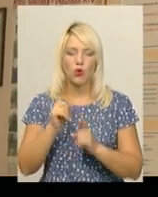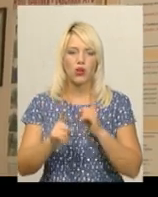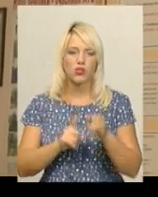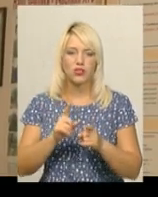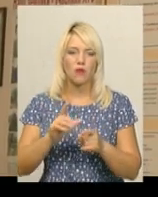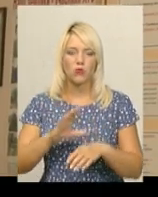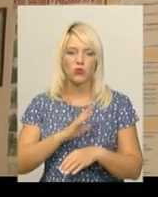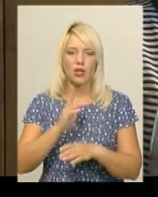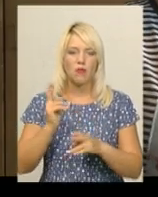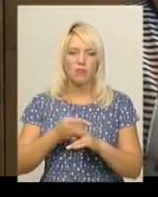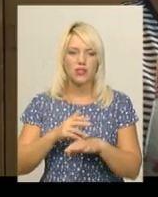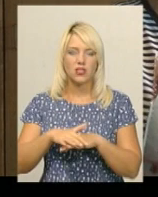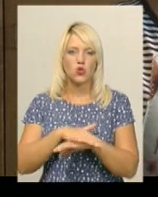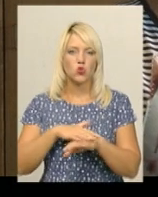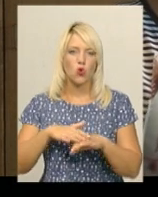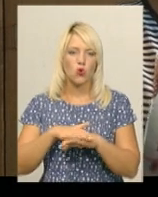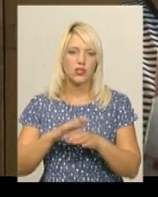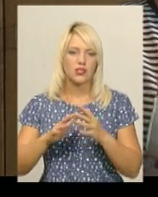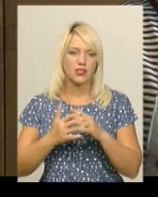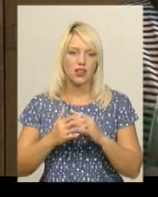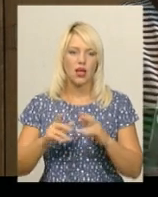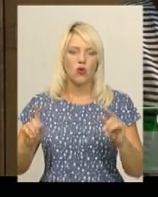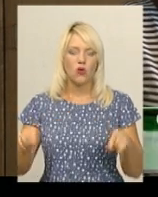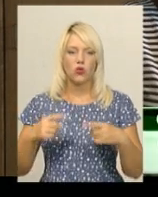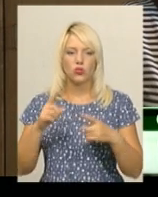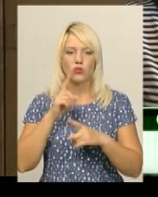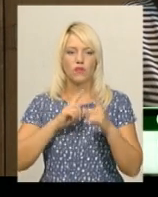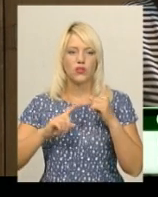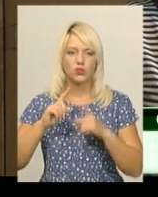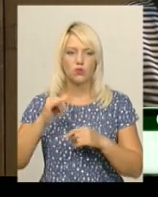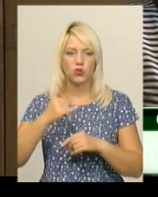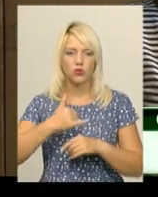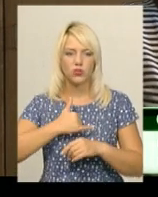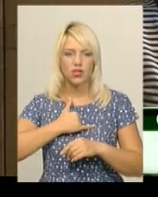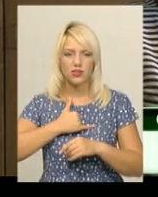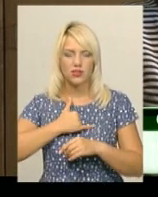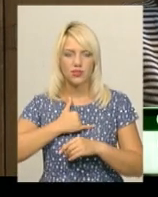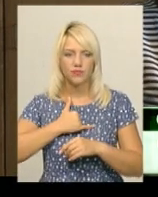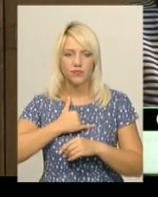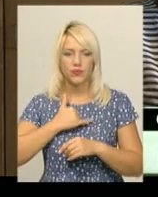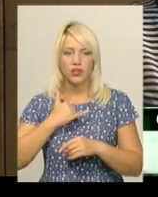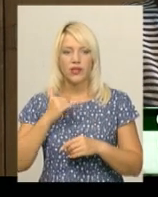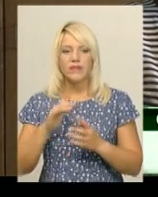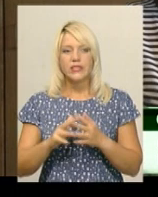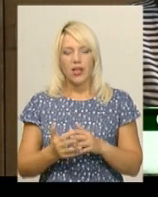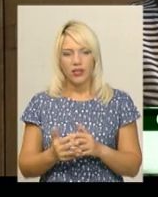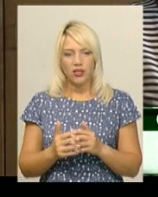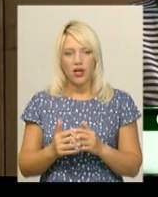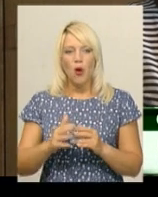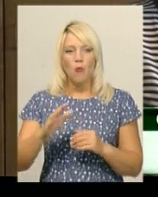згоди громади села. Організовували збори в нас в селі,